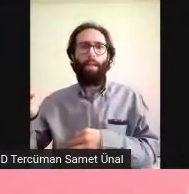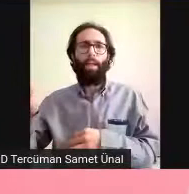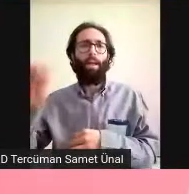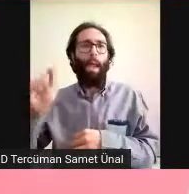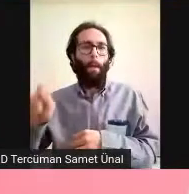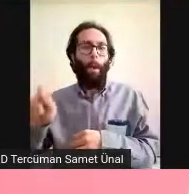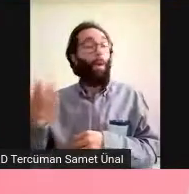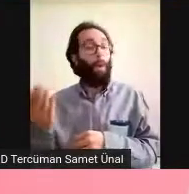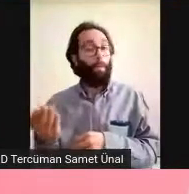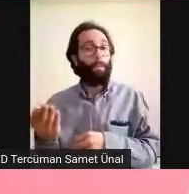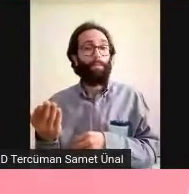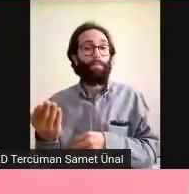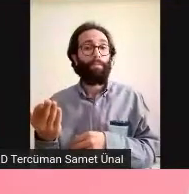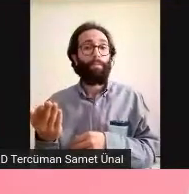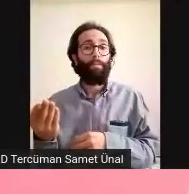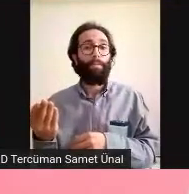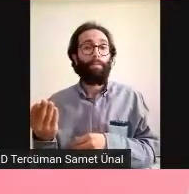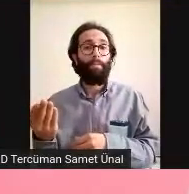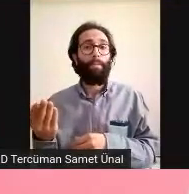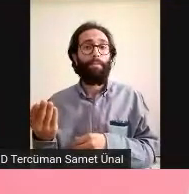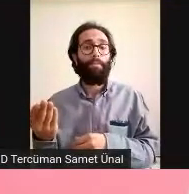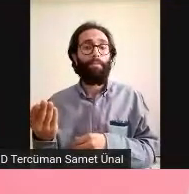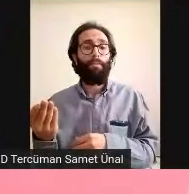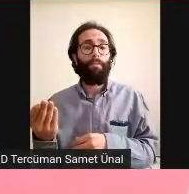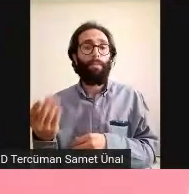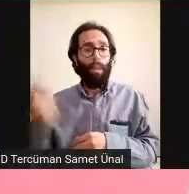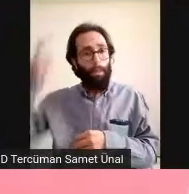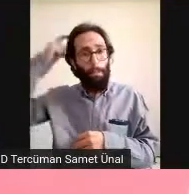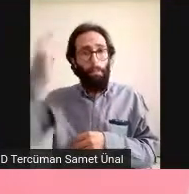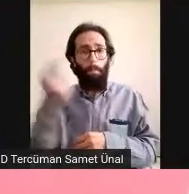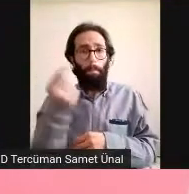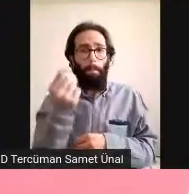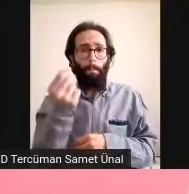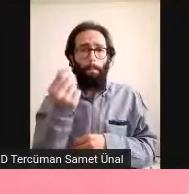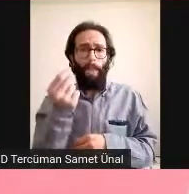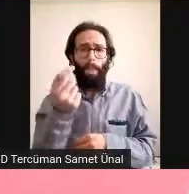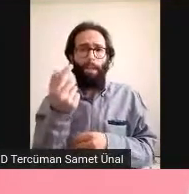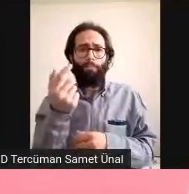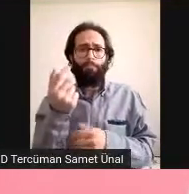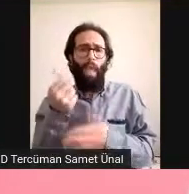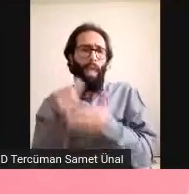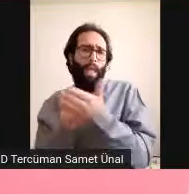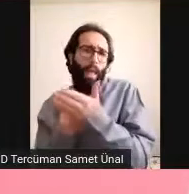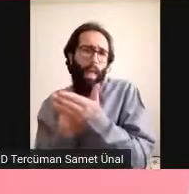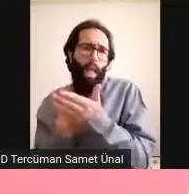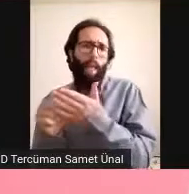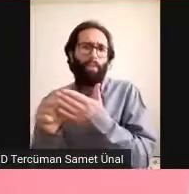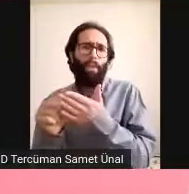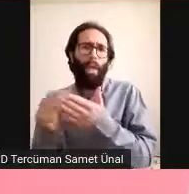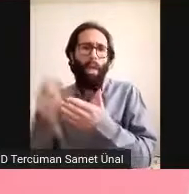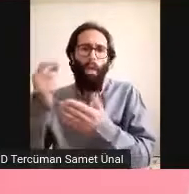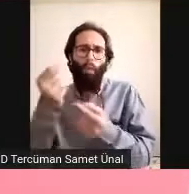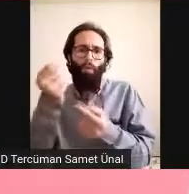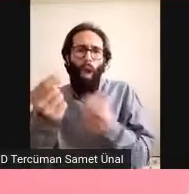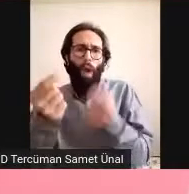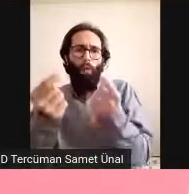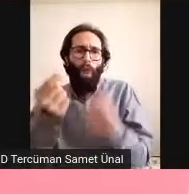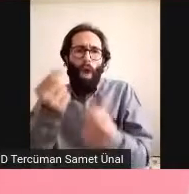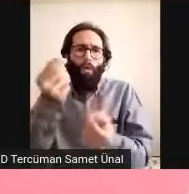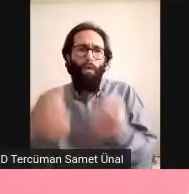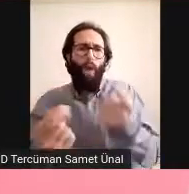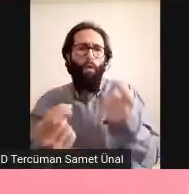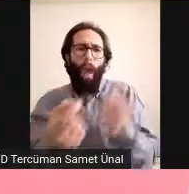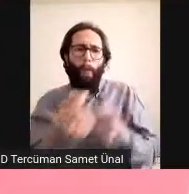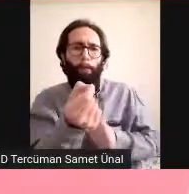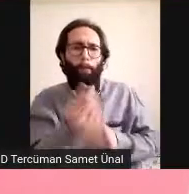Beynin oluşmadığını hatırlamadım da şimdi. Beynin hemen hemen bütün bölümlerinden parça görüyorsun. Yani tabii bir